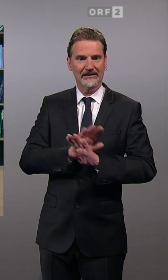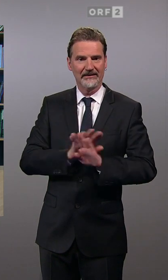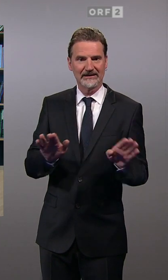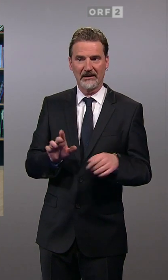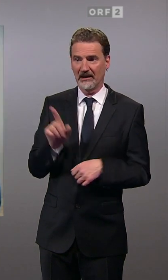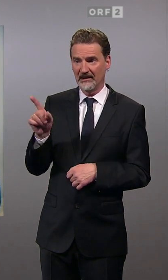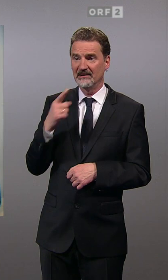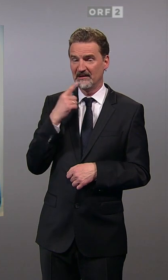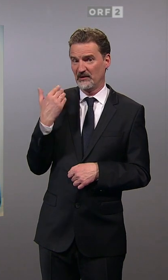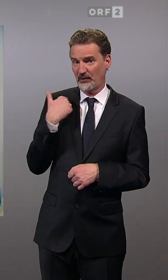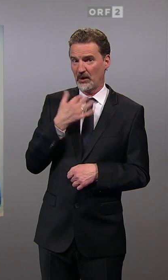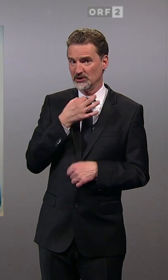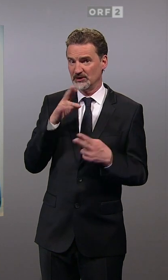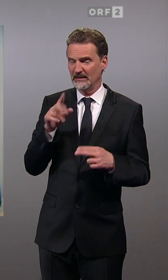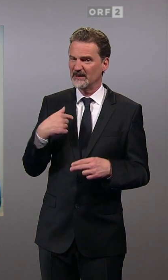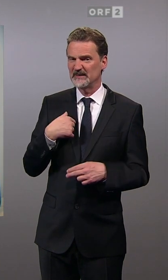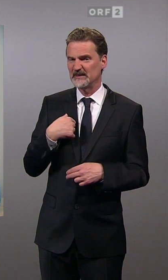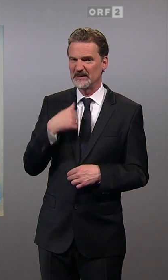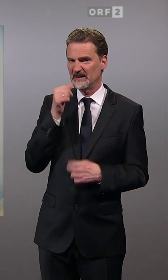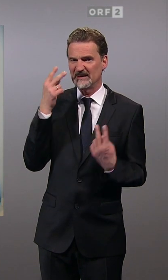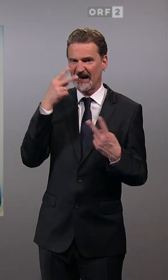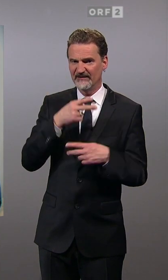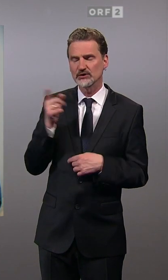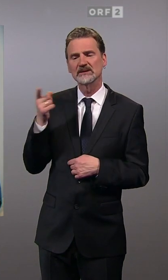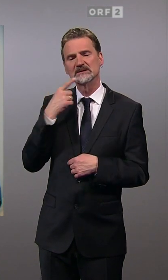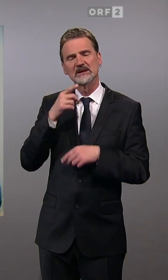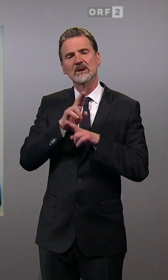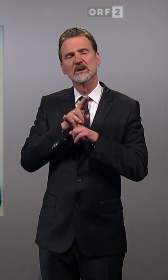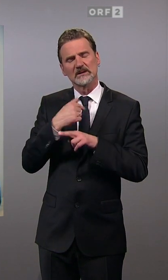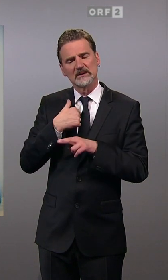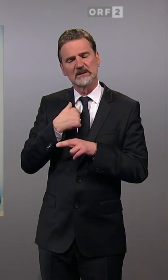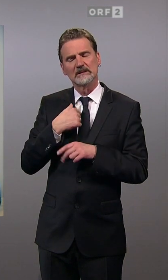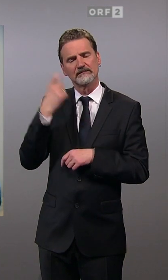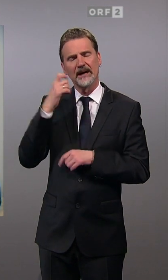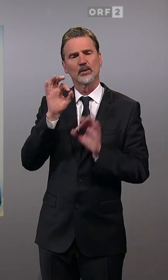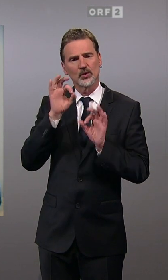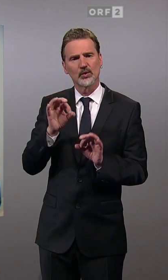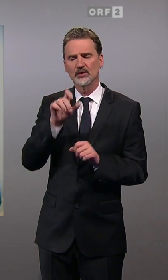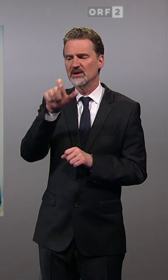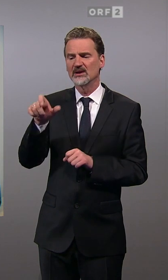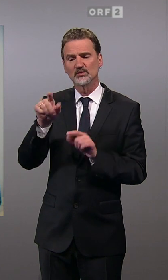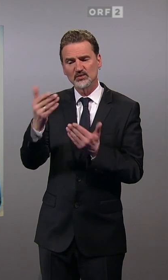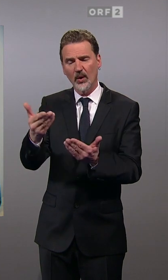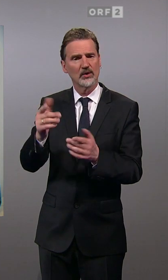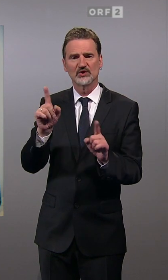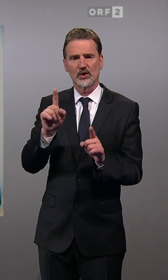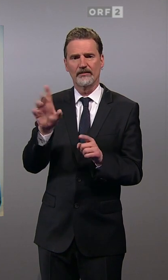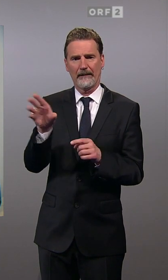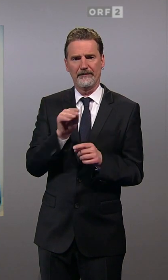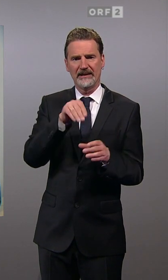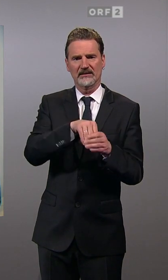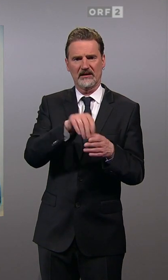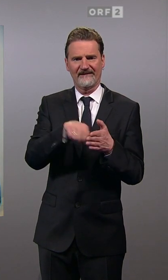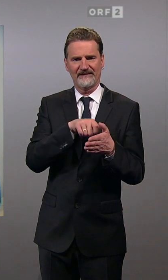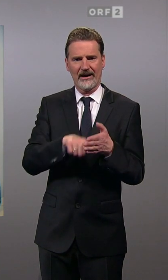aufgestoßen. Grundsätzlich bin ich der Befürworter, dass sie nicht mehr mitwählen dürfen. Weil wir haben nämlich,